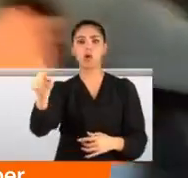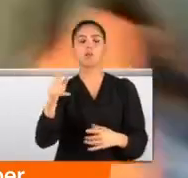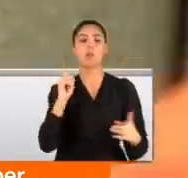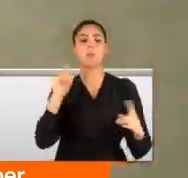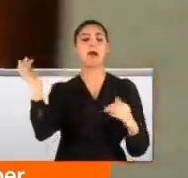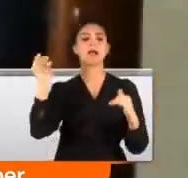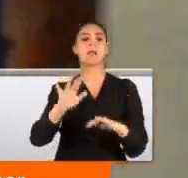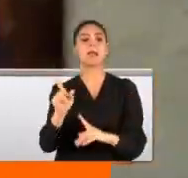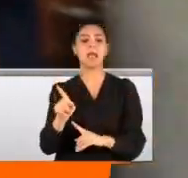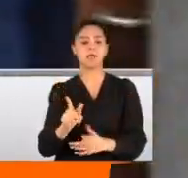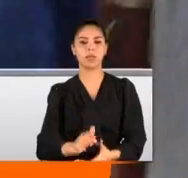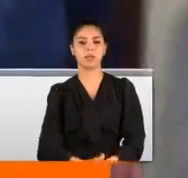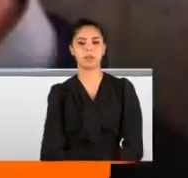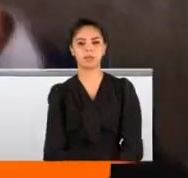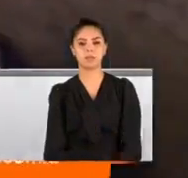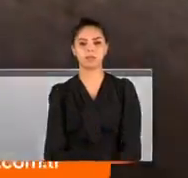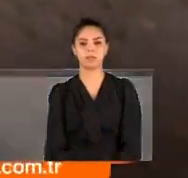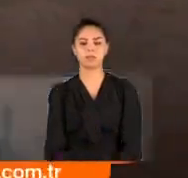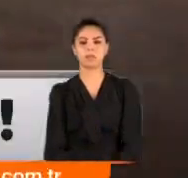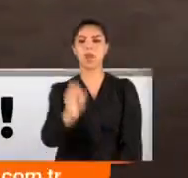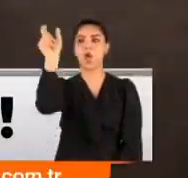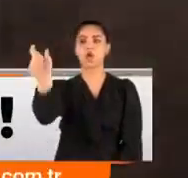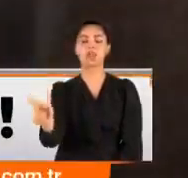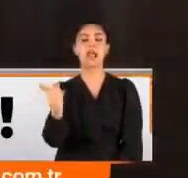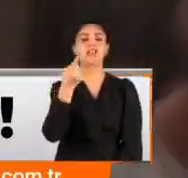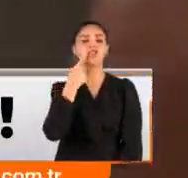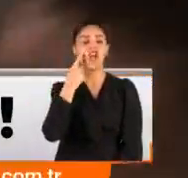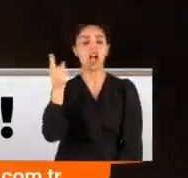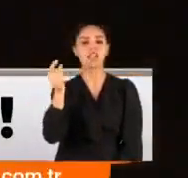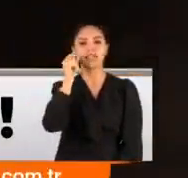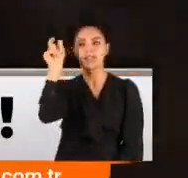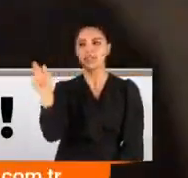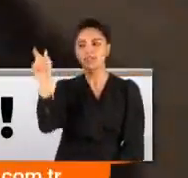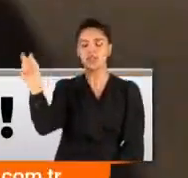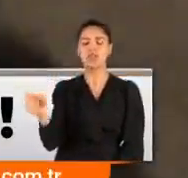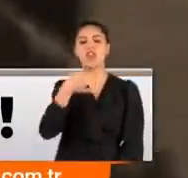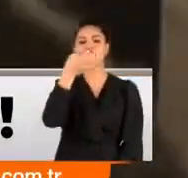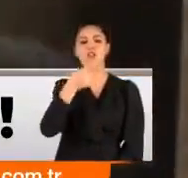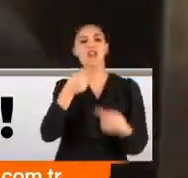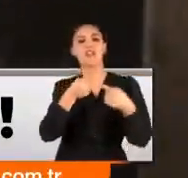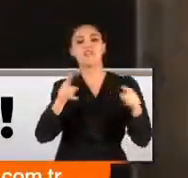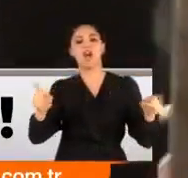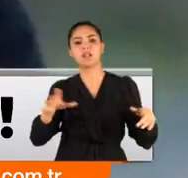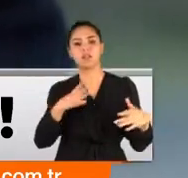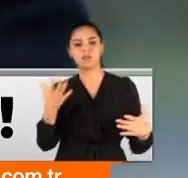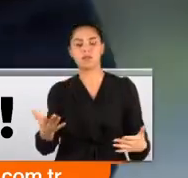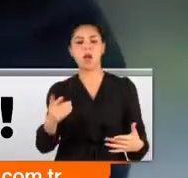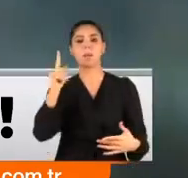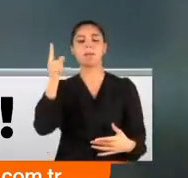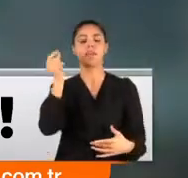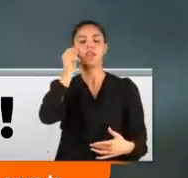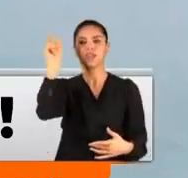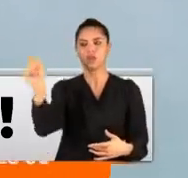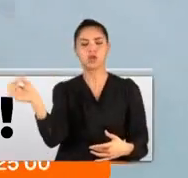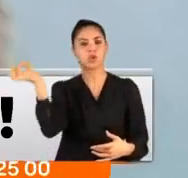katılmadı. Deniz Hanım, şeyler söylemiştim. Güven'in şahitlerinin ifadeleri çelişkiliydi. Tanıklardan biri tartışma seslerini duyduğunu